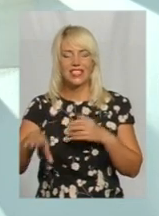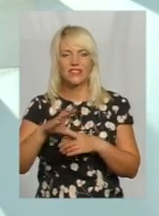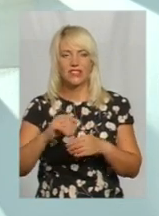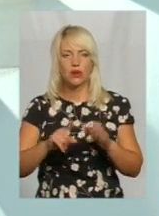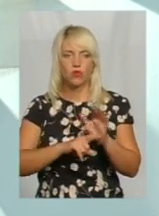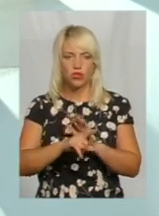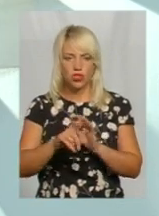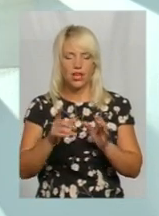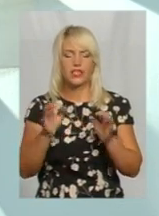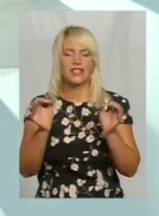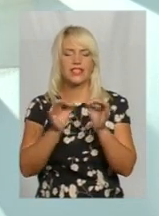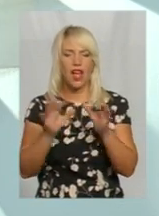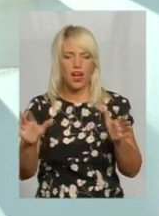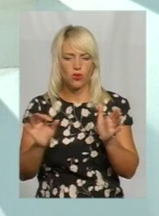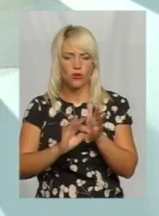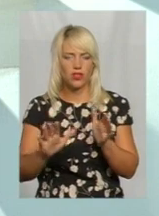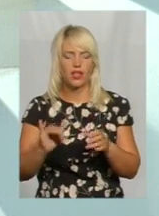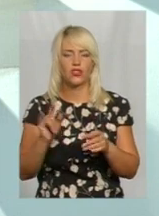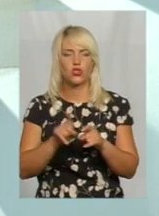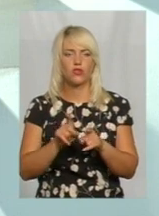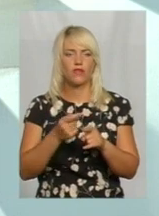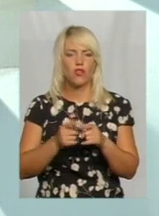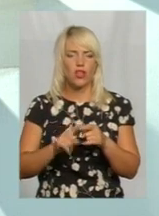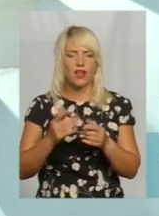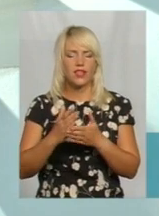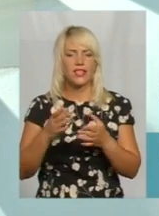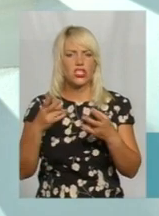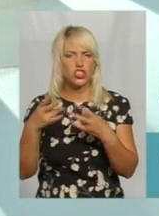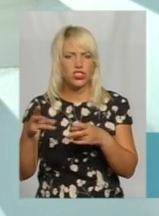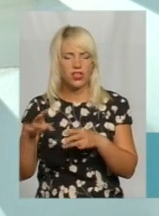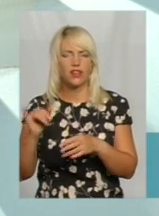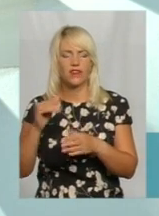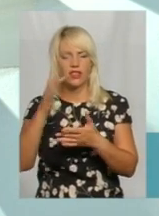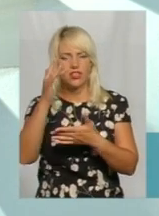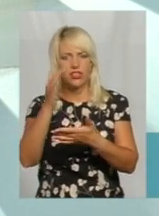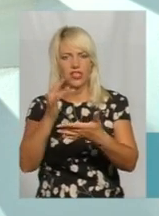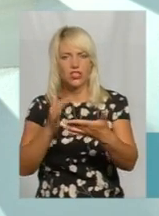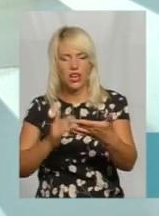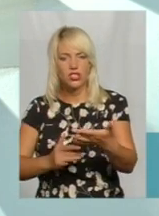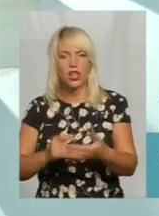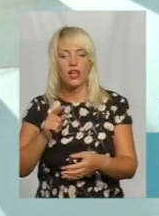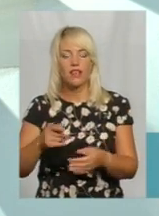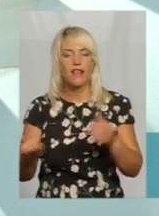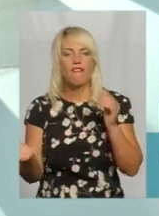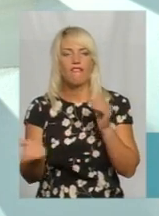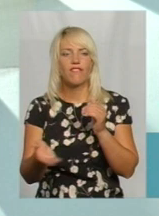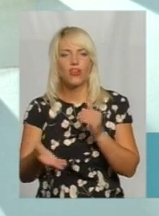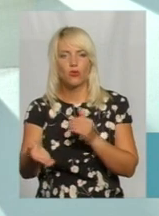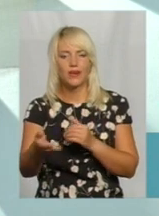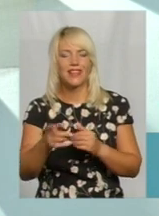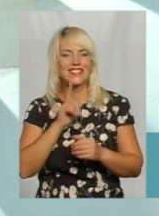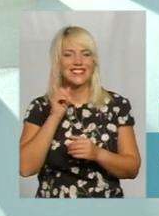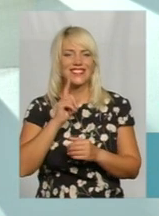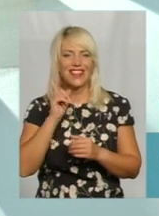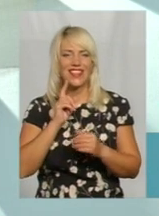Починаються з атомної енергетики, що дуже шкідливо, далі, далі, далі. І виробка зелених насаджень